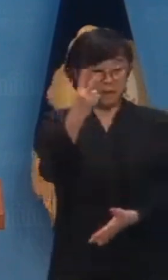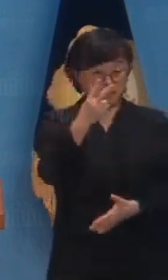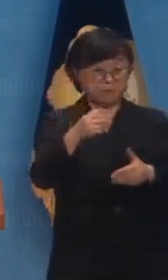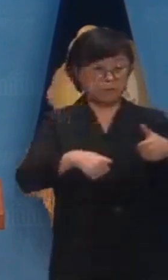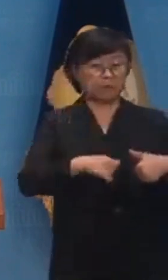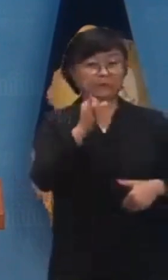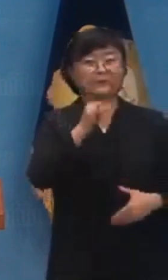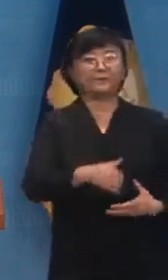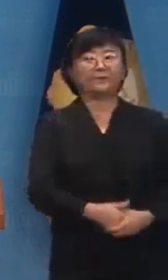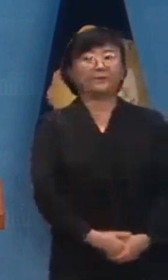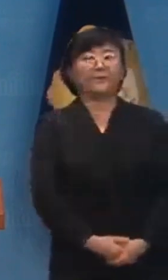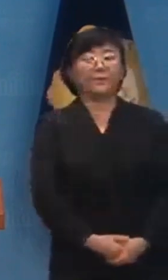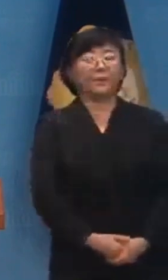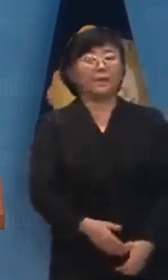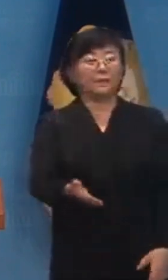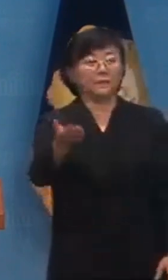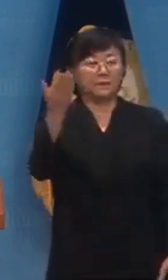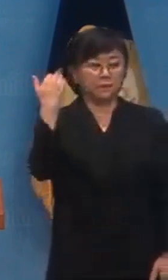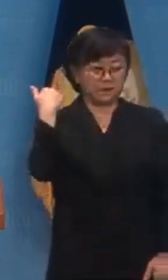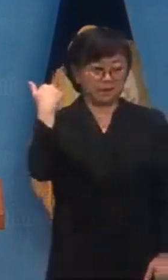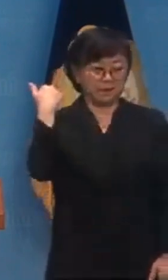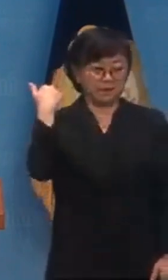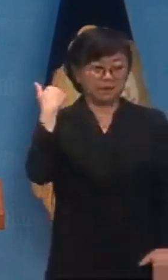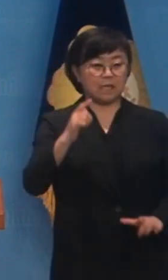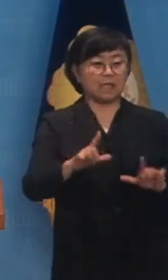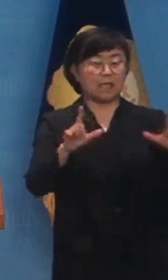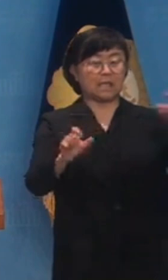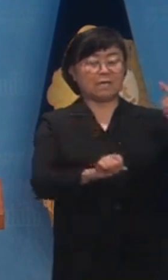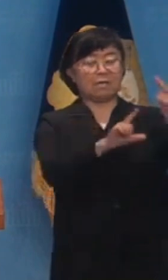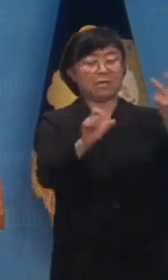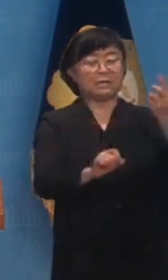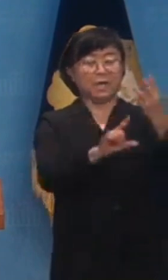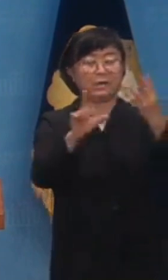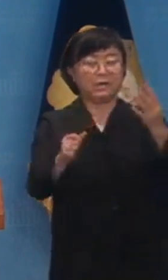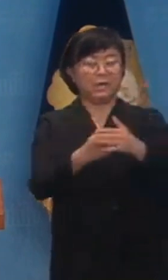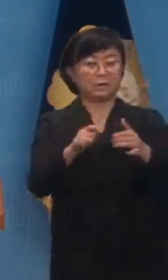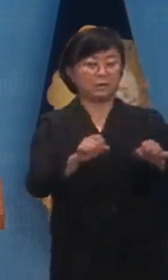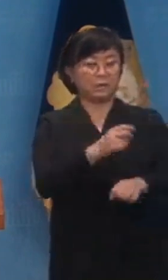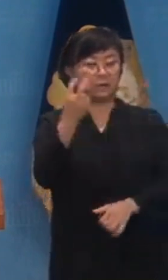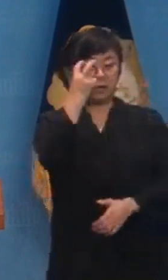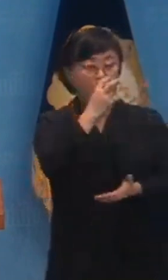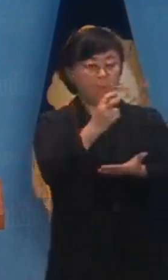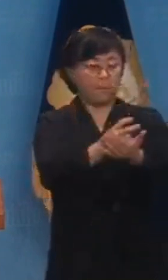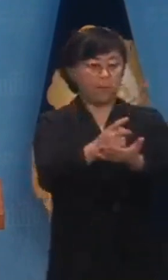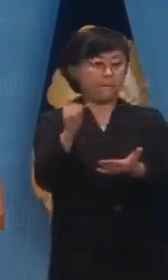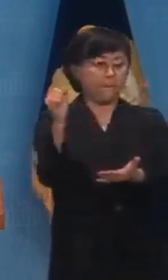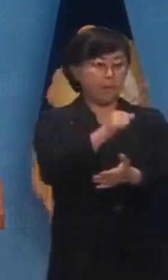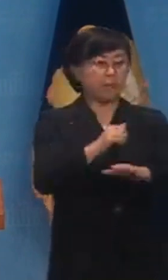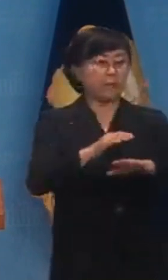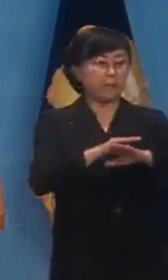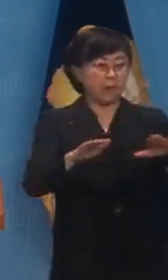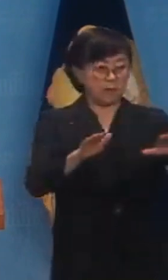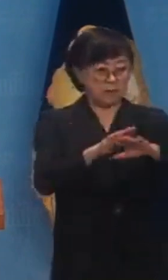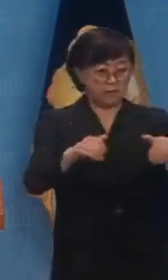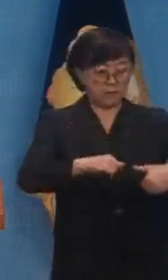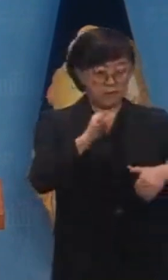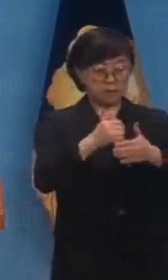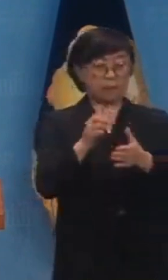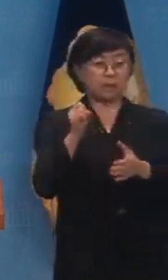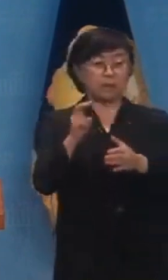합니다. 지난해 2월과 3월 쌍특검법의 신속처리가 필요하다며